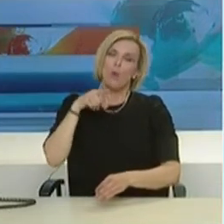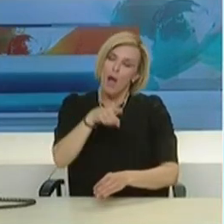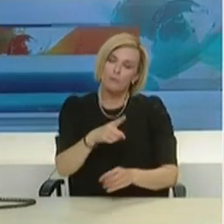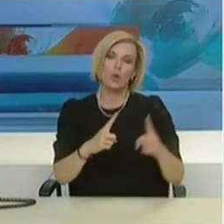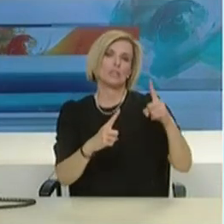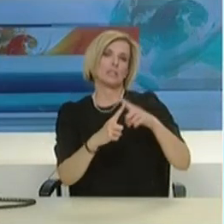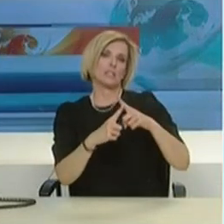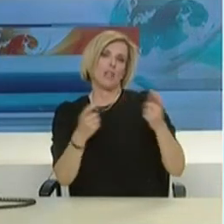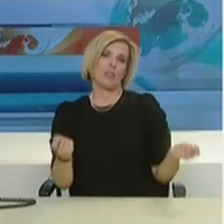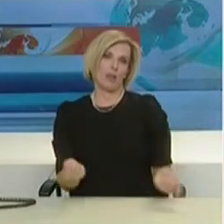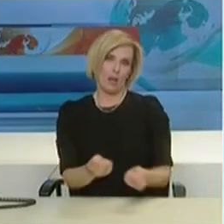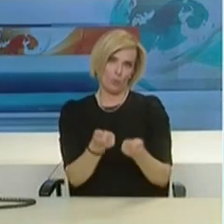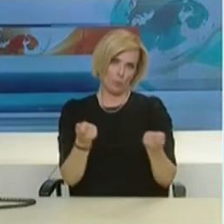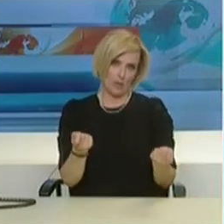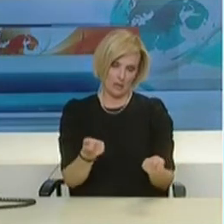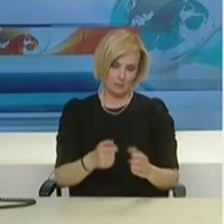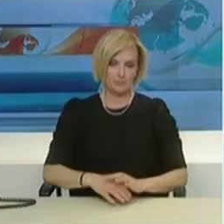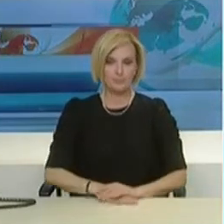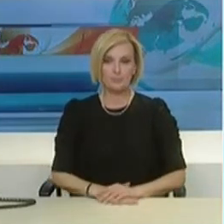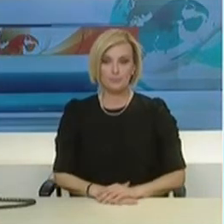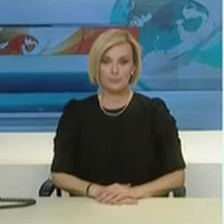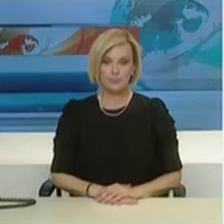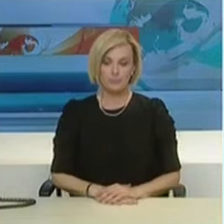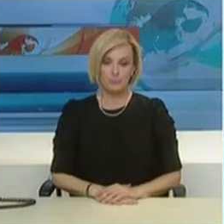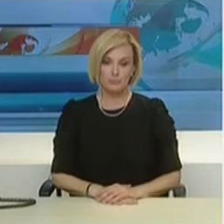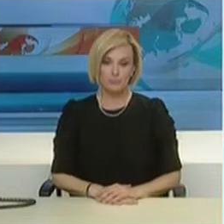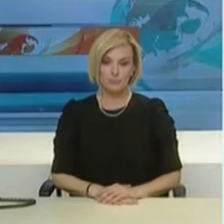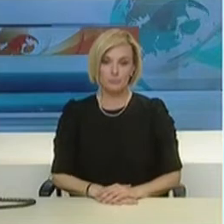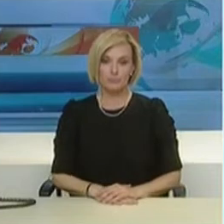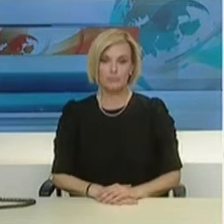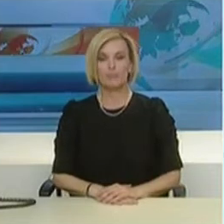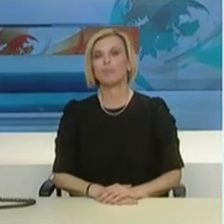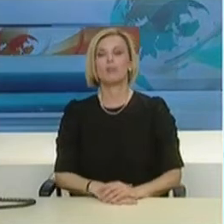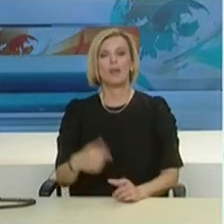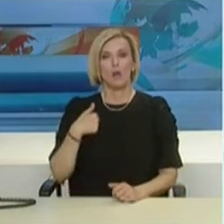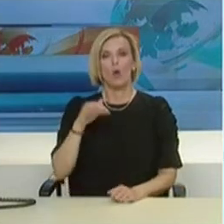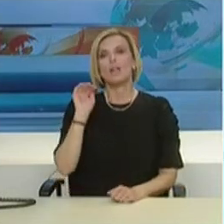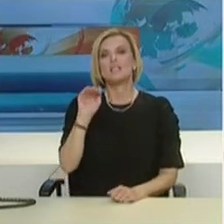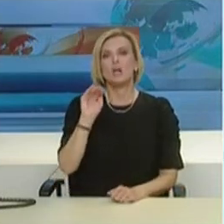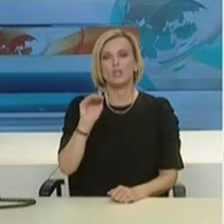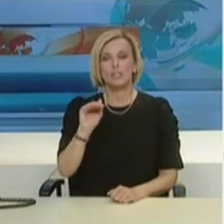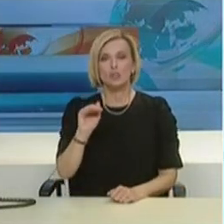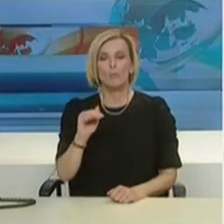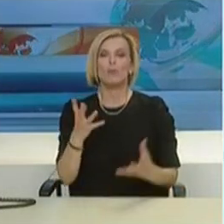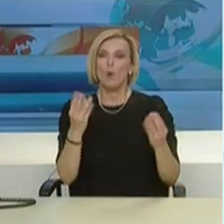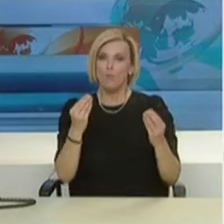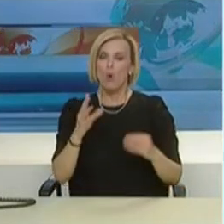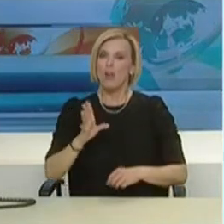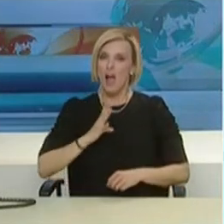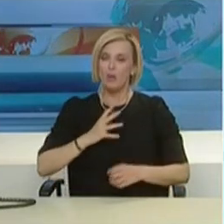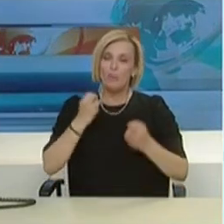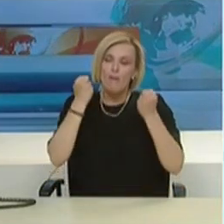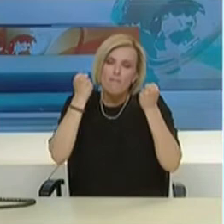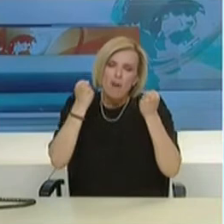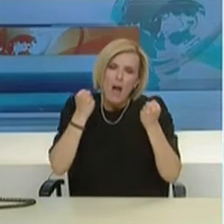Κύριε Βλεπάκη. Θέλω να ρωτήσω για τους παρέλους νοσούντες της ΜΕΤΟ καθηγητή, αν